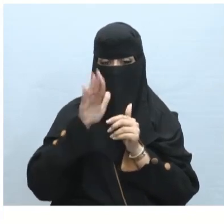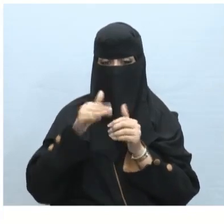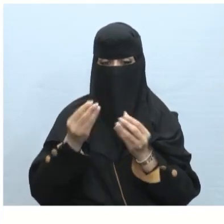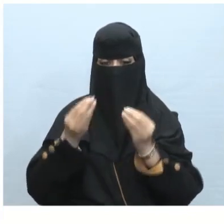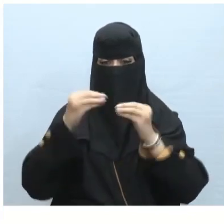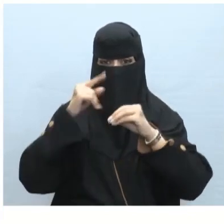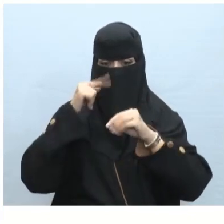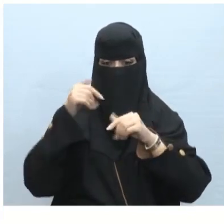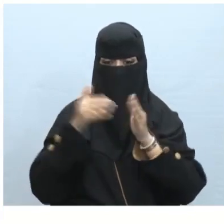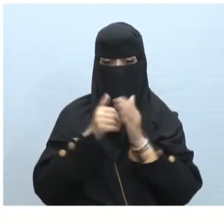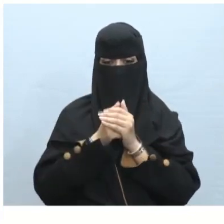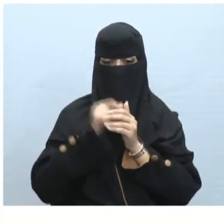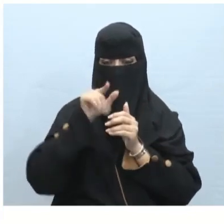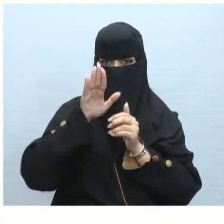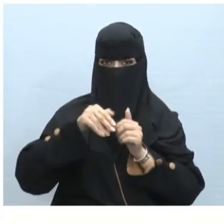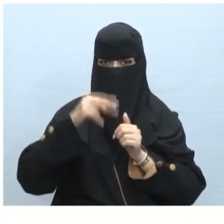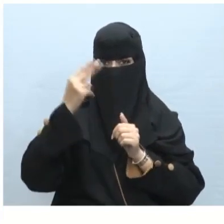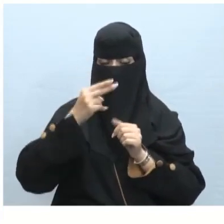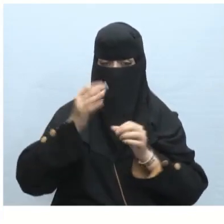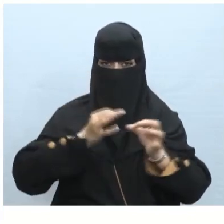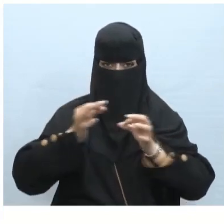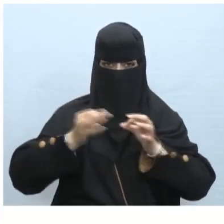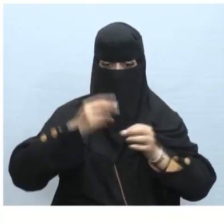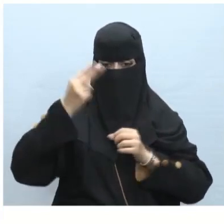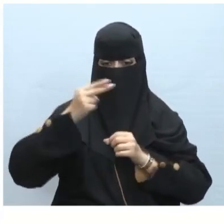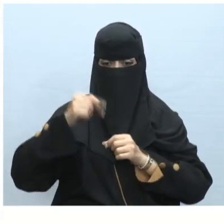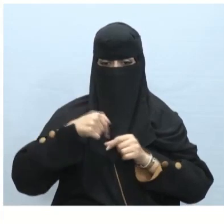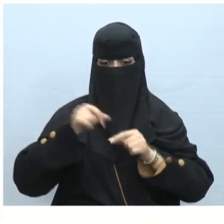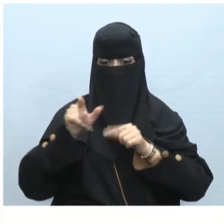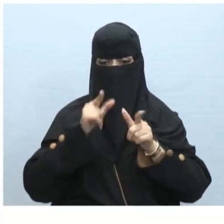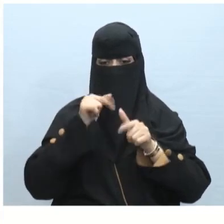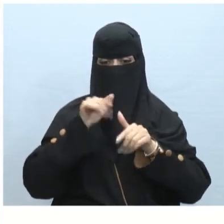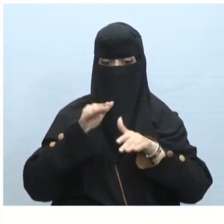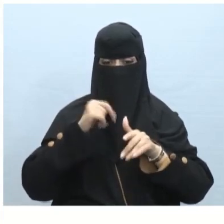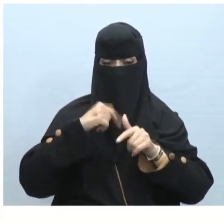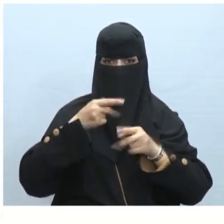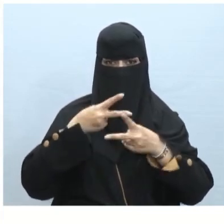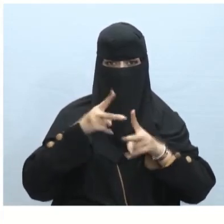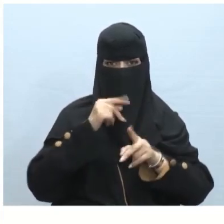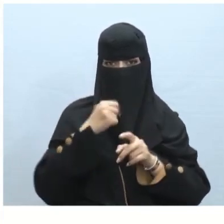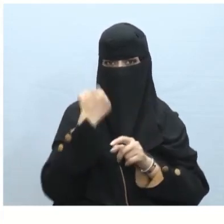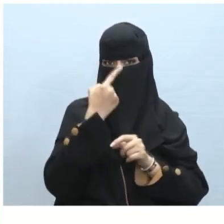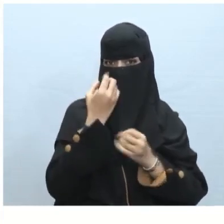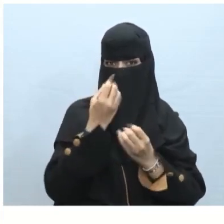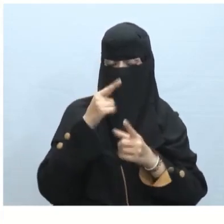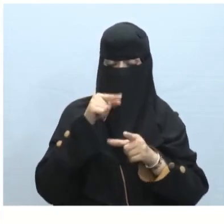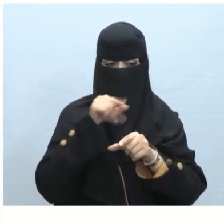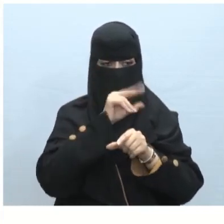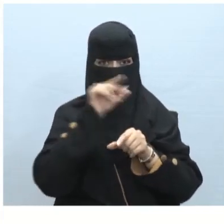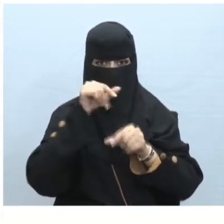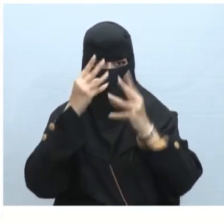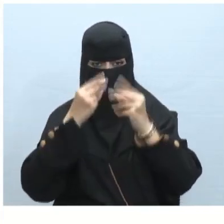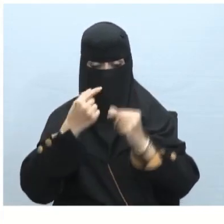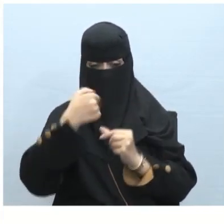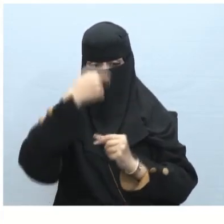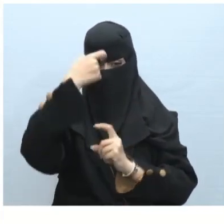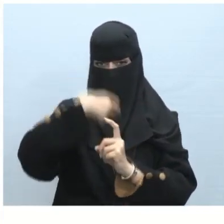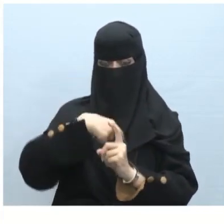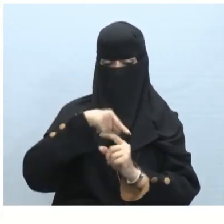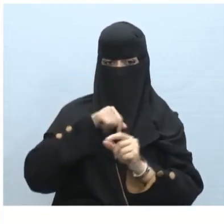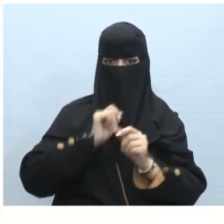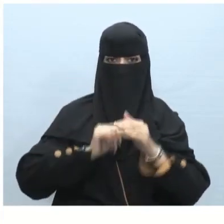يمكنك تنسيق رسم SmartArt ليبدو جميلا وملائما لذوقك الشخص